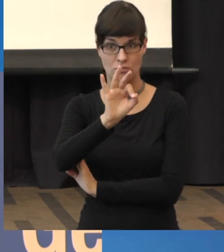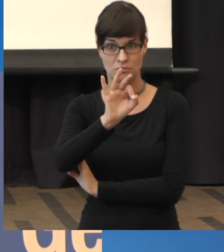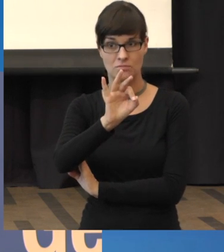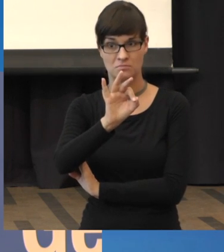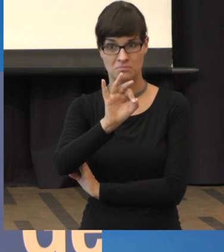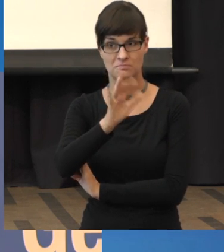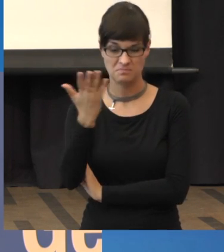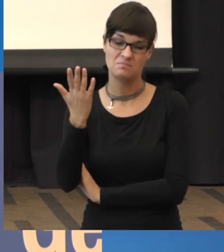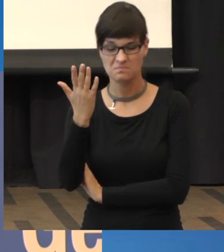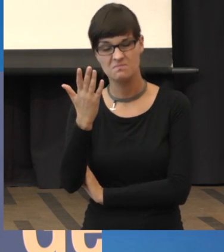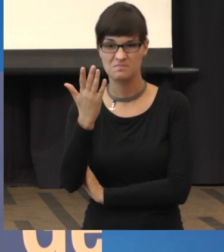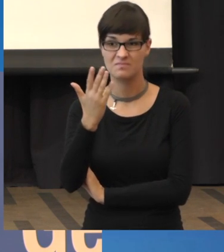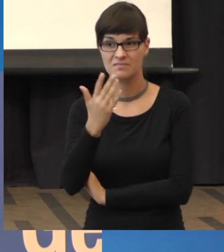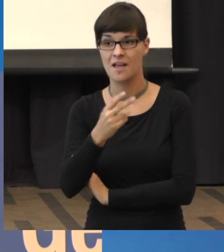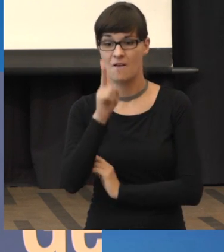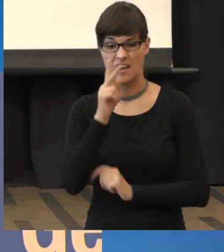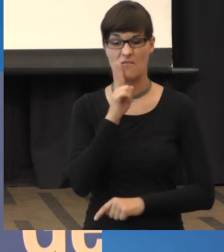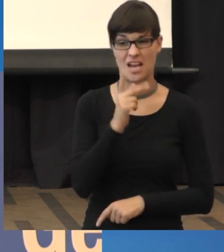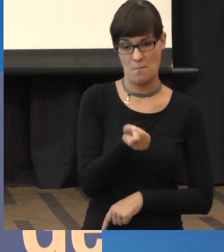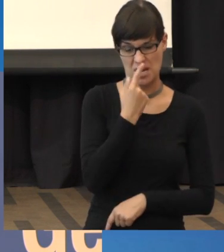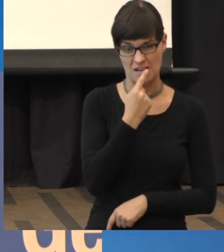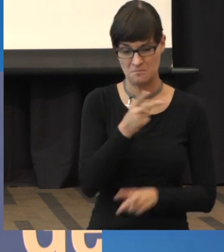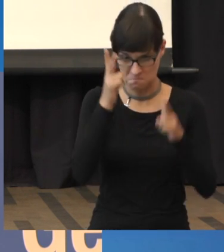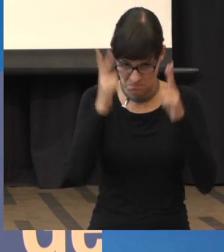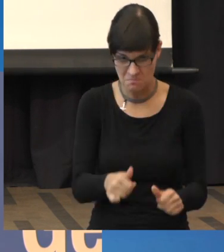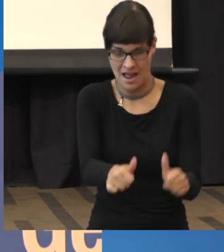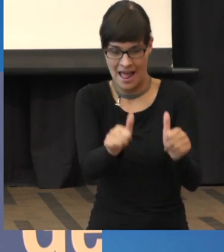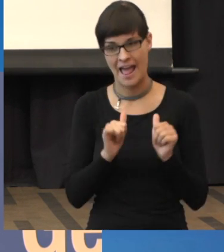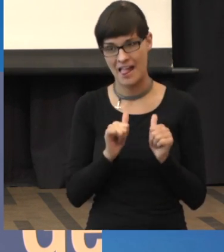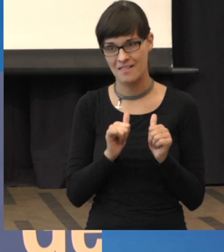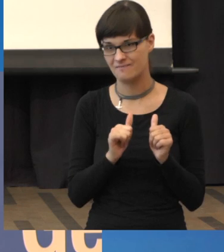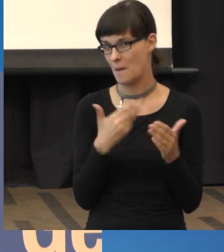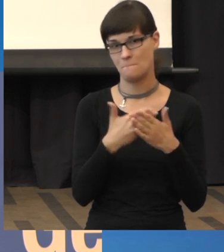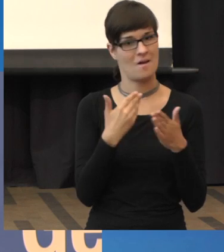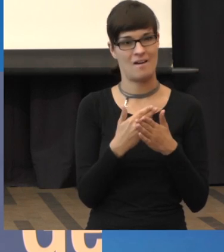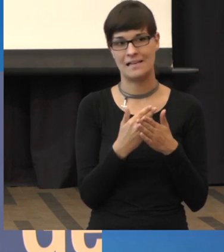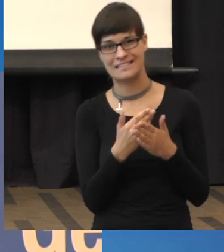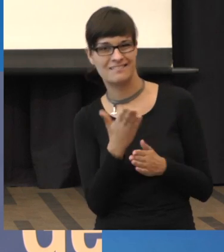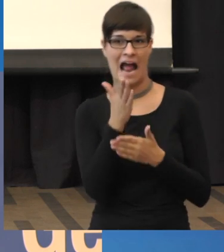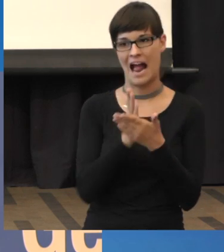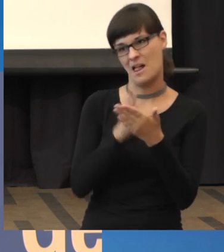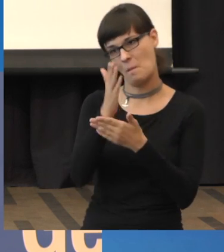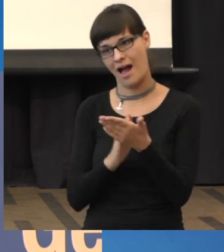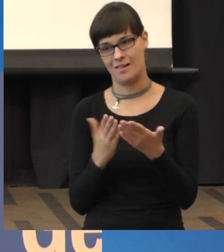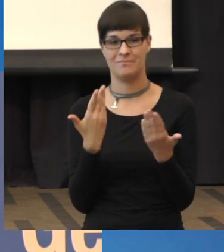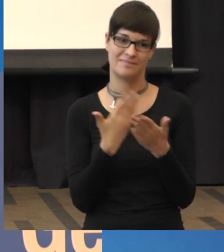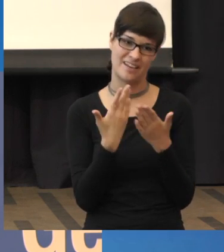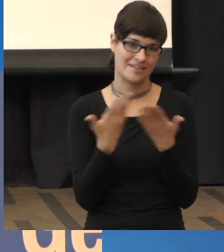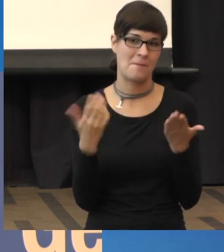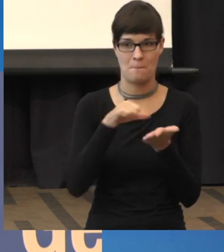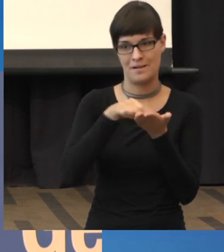konnten nicht eindeutig nachweisen, dass das wirklich den Verlauf deutlich verbessert,